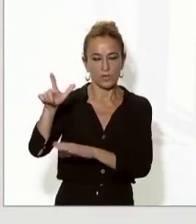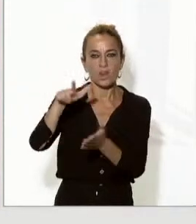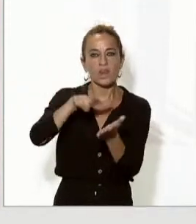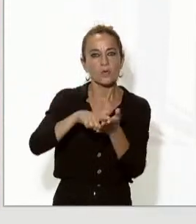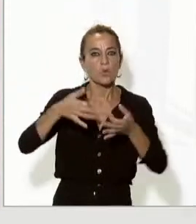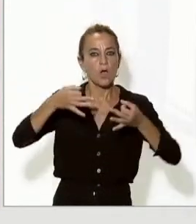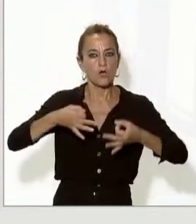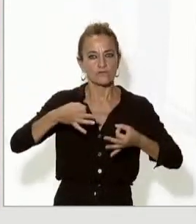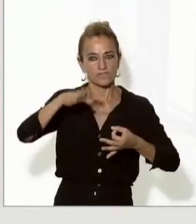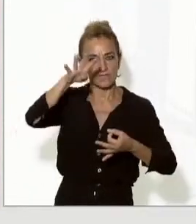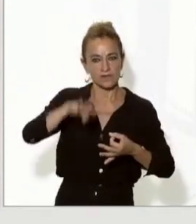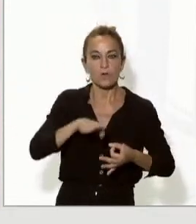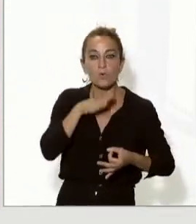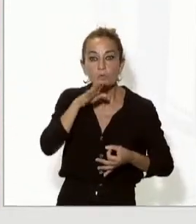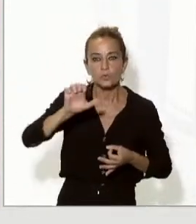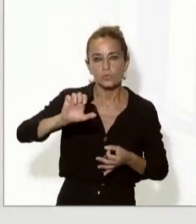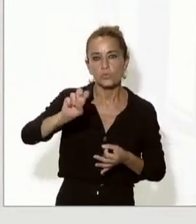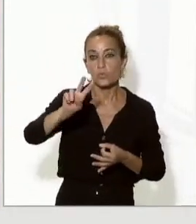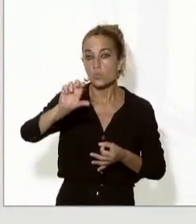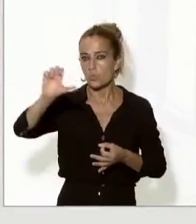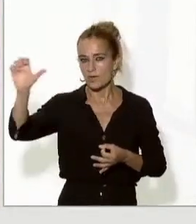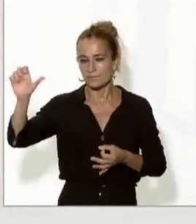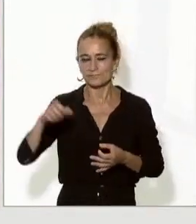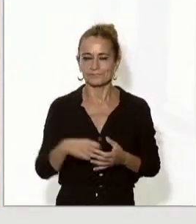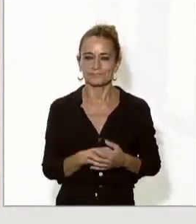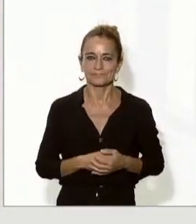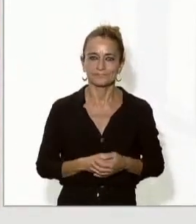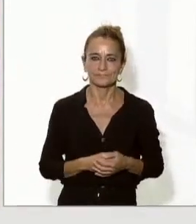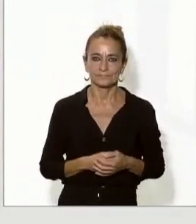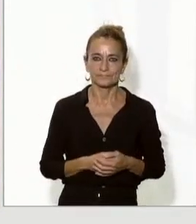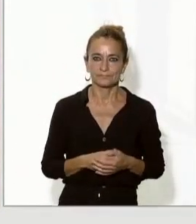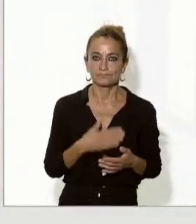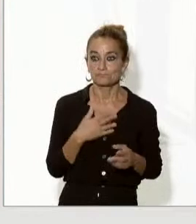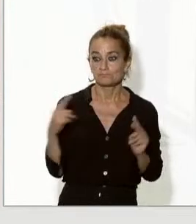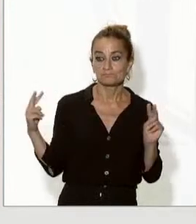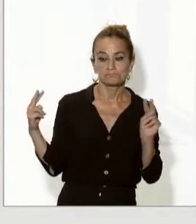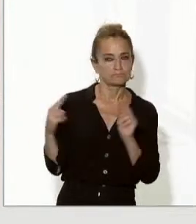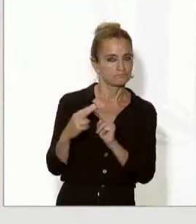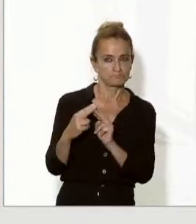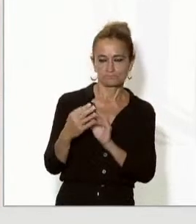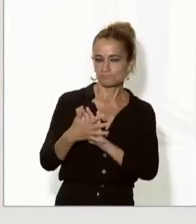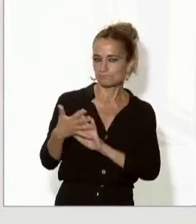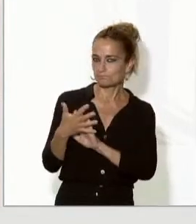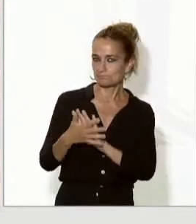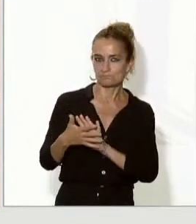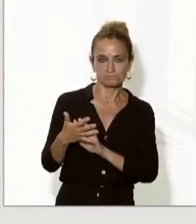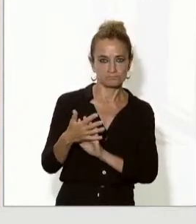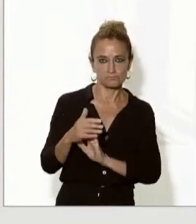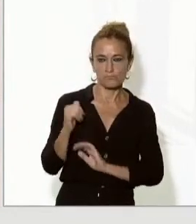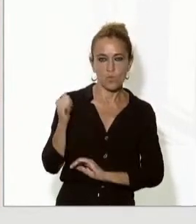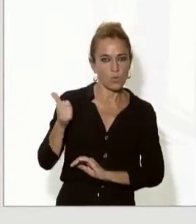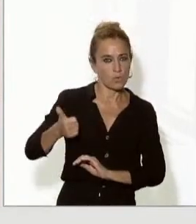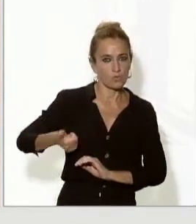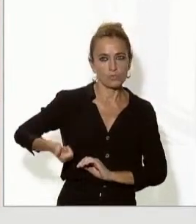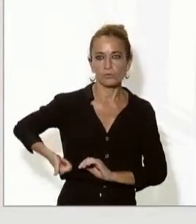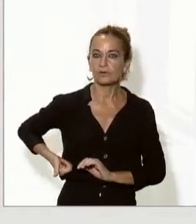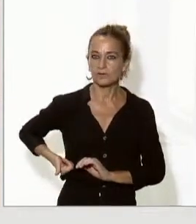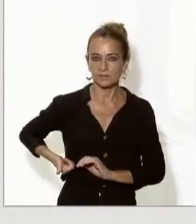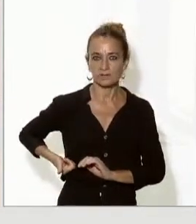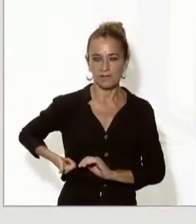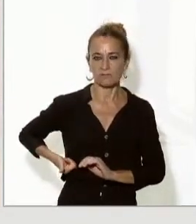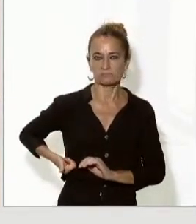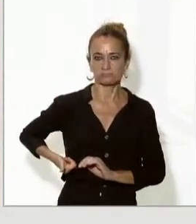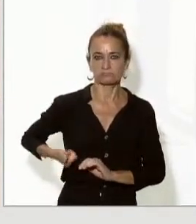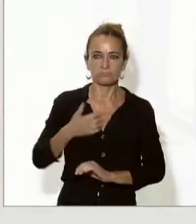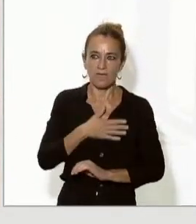català a la Unió Europea. En definitiva, una trobada fructífora, una trobada generada en aquest marc de cordialitat,